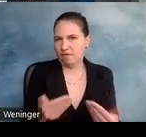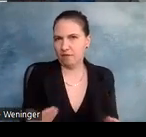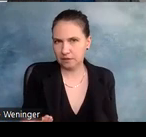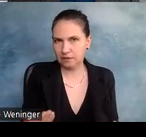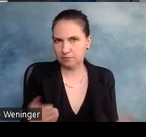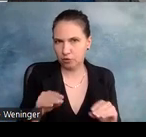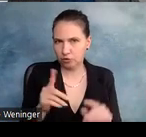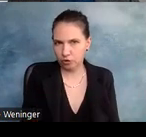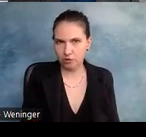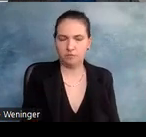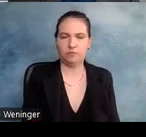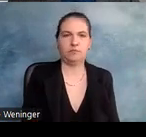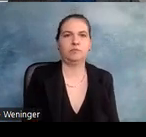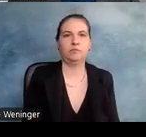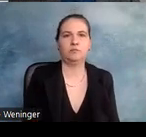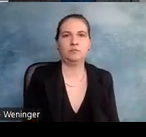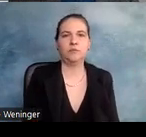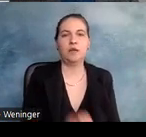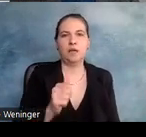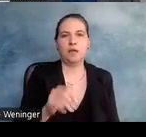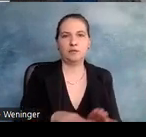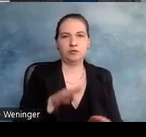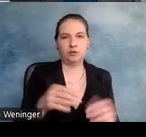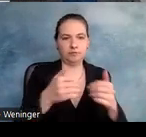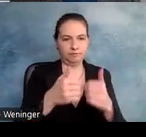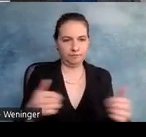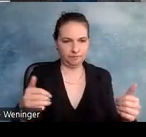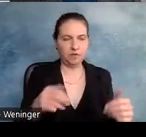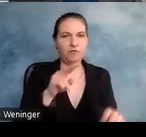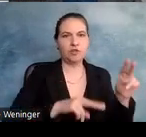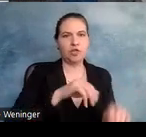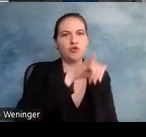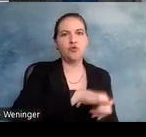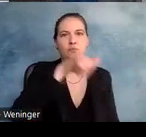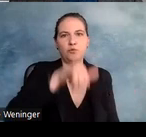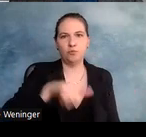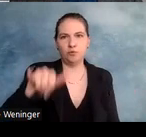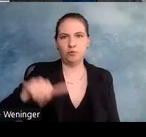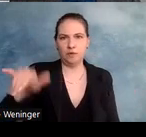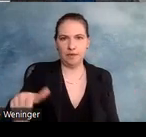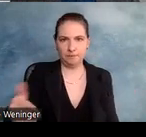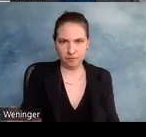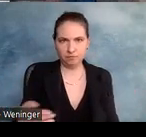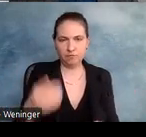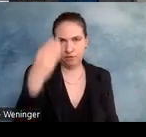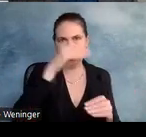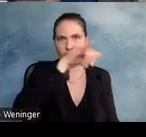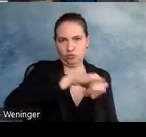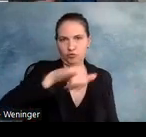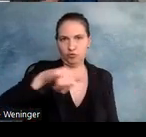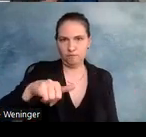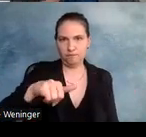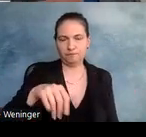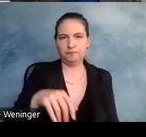Und dann muss man zunächst mal unterscheiden zwischen verschiedenen Typen von Informationen, die man dann in